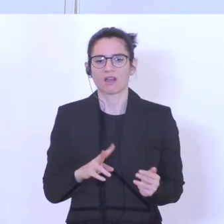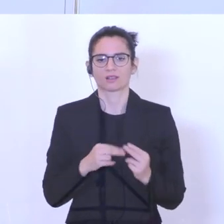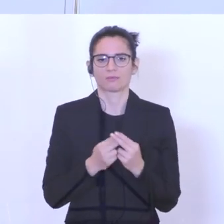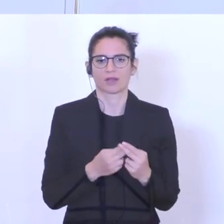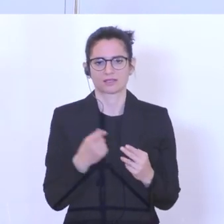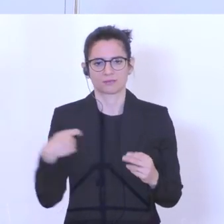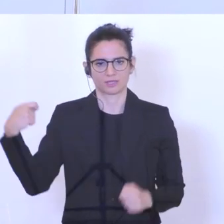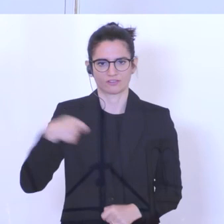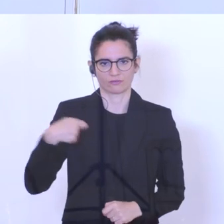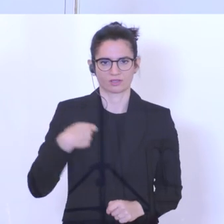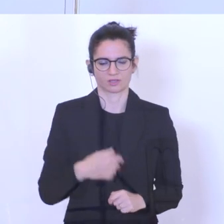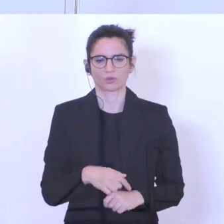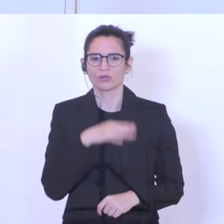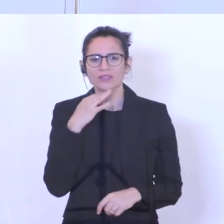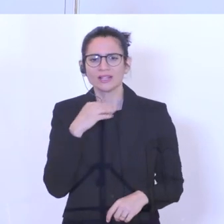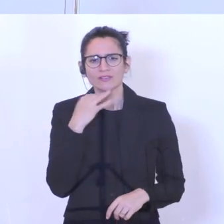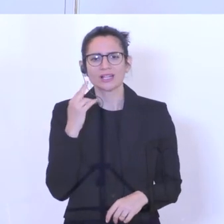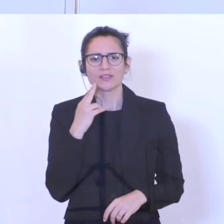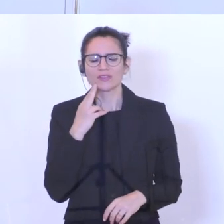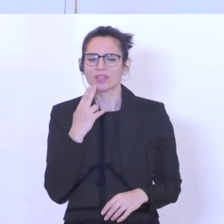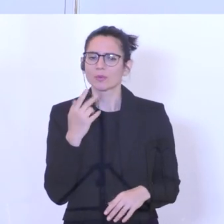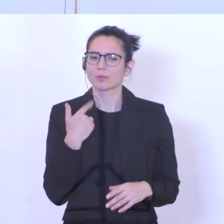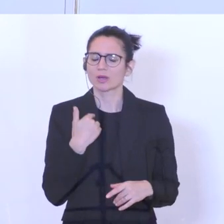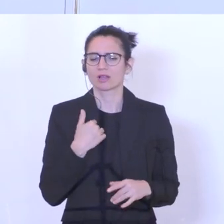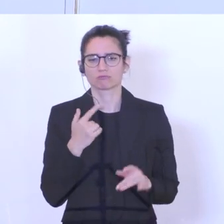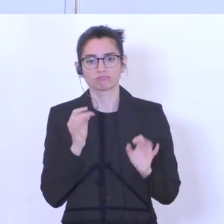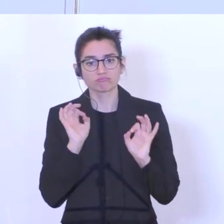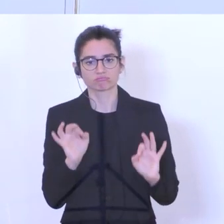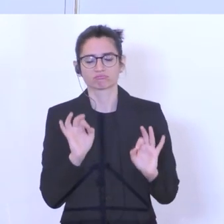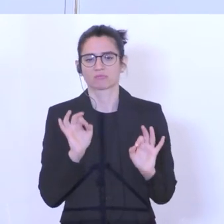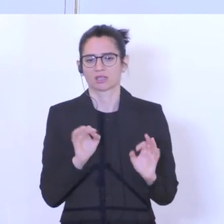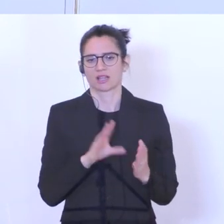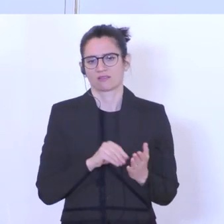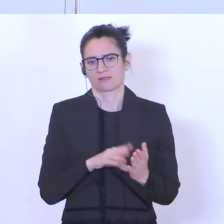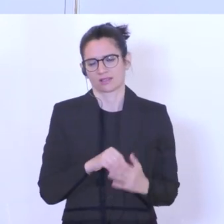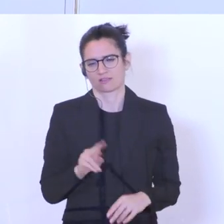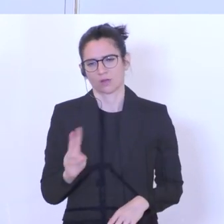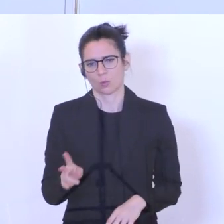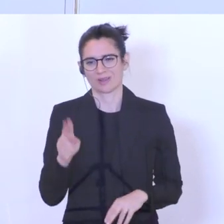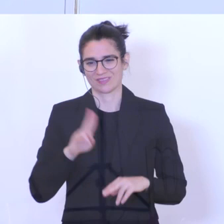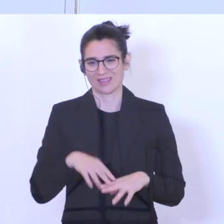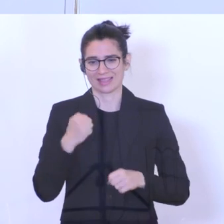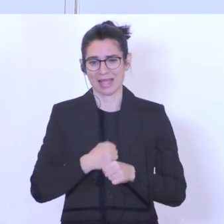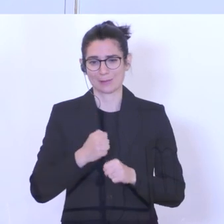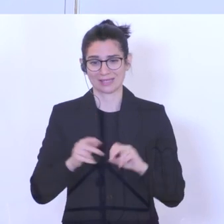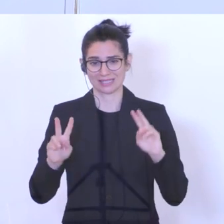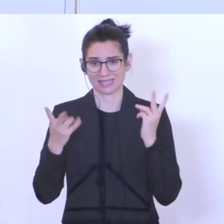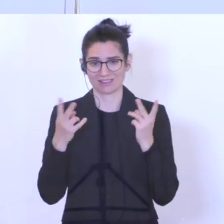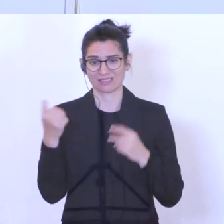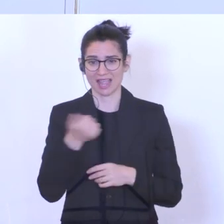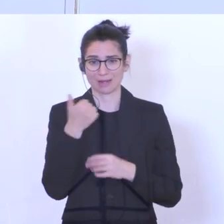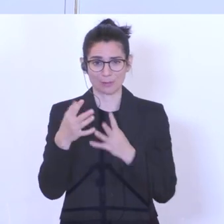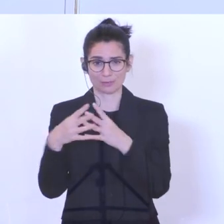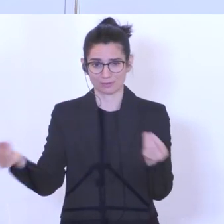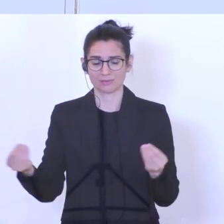kann. Und es ist gut, dass viele Unternehmen das wirklich genutzt haben. Weil eines muss man schon noch sagen, wenn die Arbeitskräfte mal weg sind